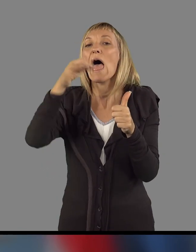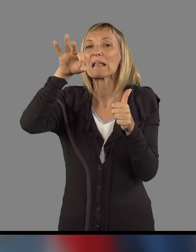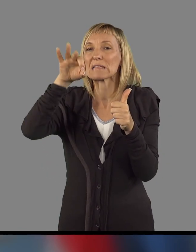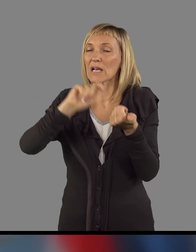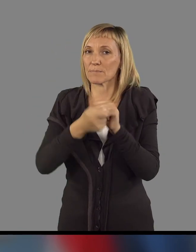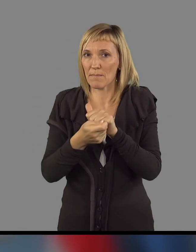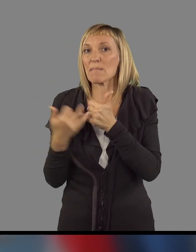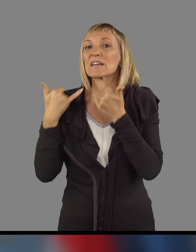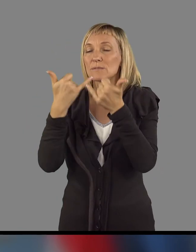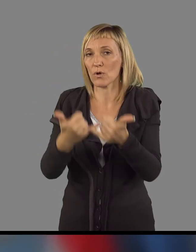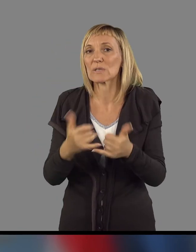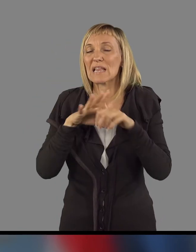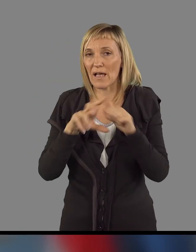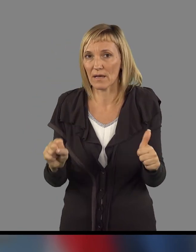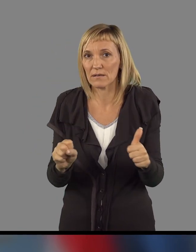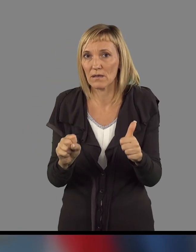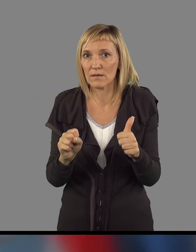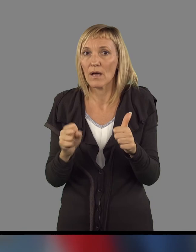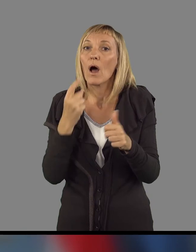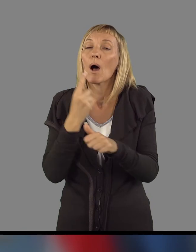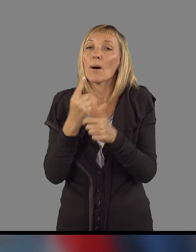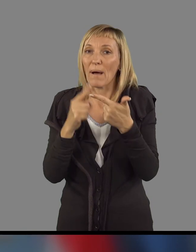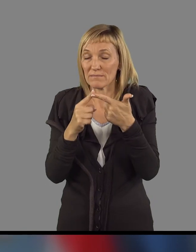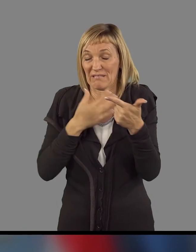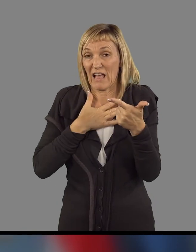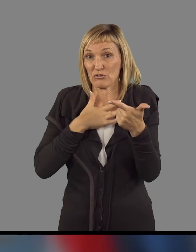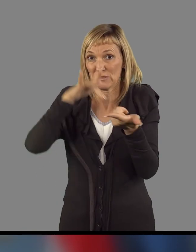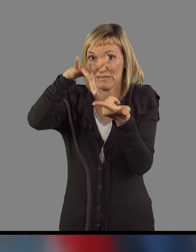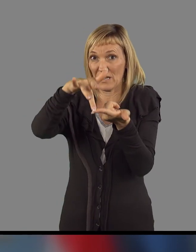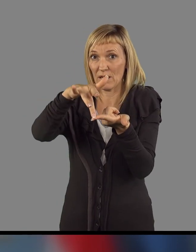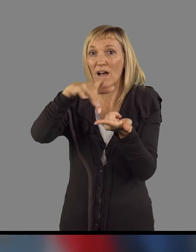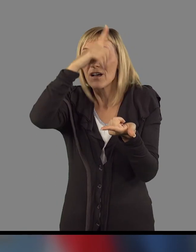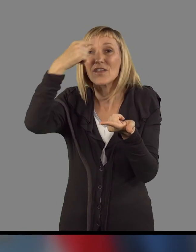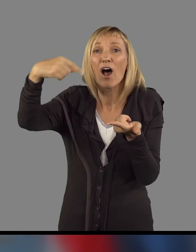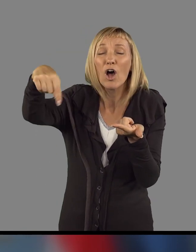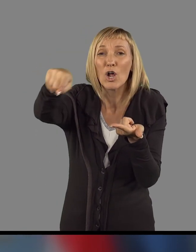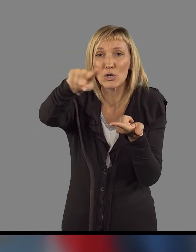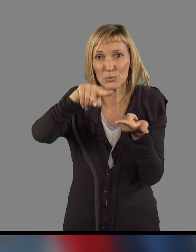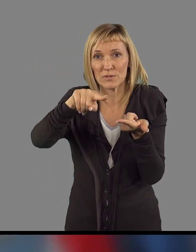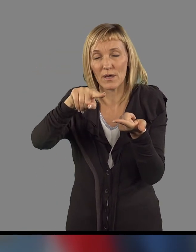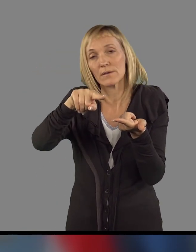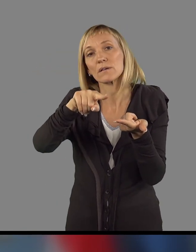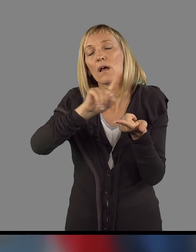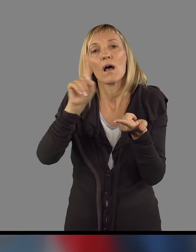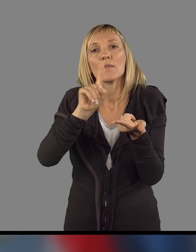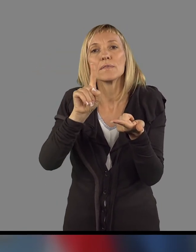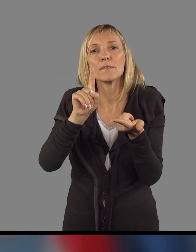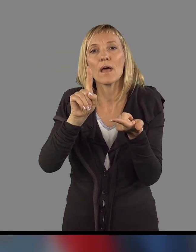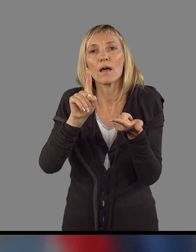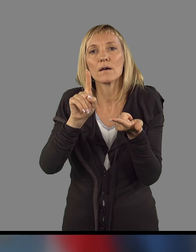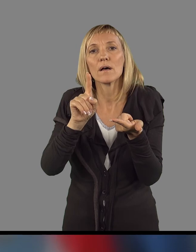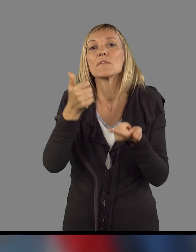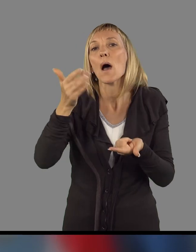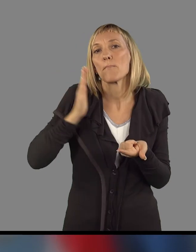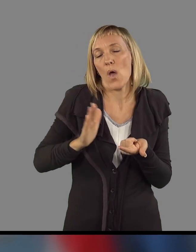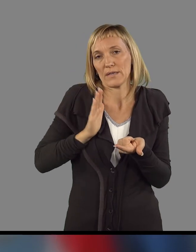sprememba, ki smo jo dozdaj naredili in naš cilj je, da ljudje, ne da so po